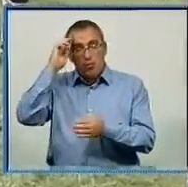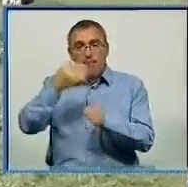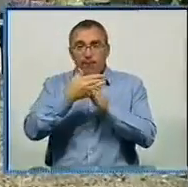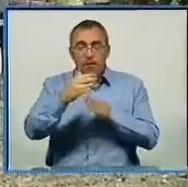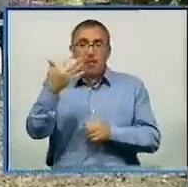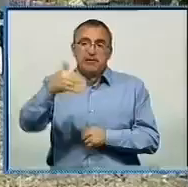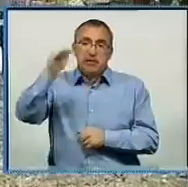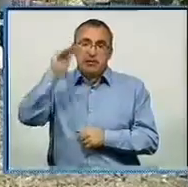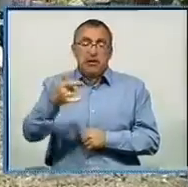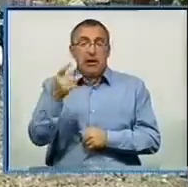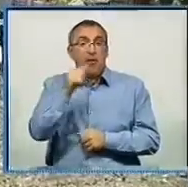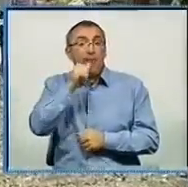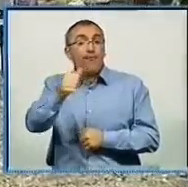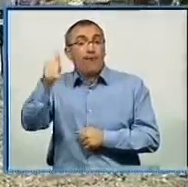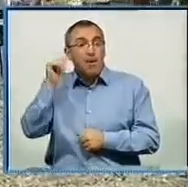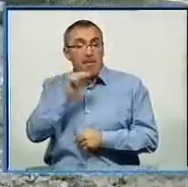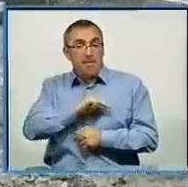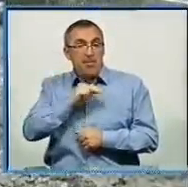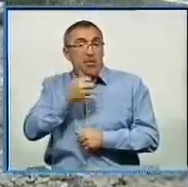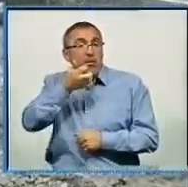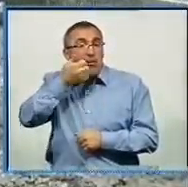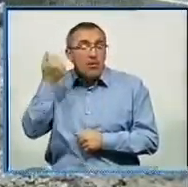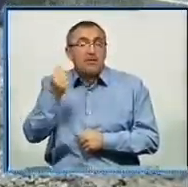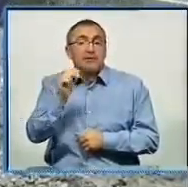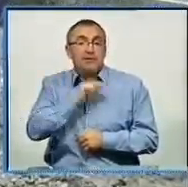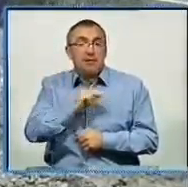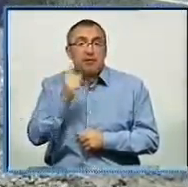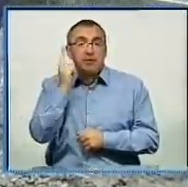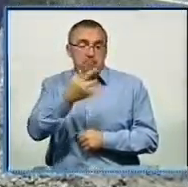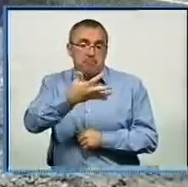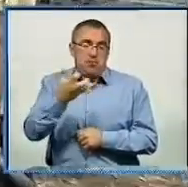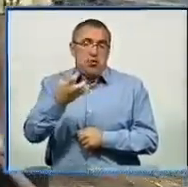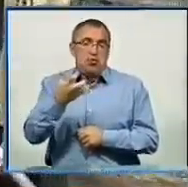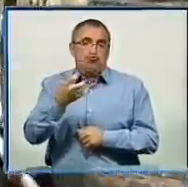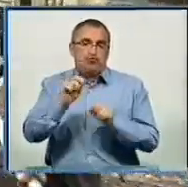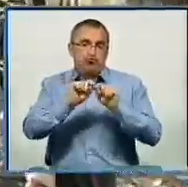гривень. Торік такою можливістю підзаробити скористались майже півтори сотні школярів.